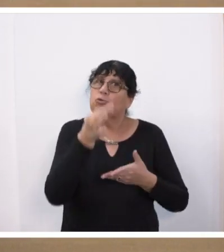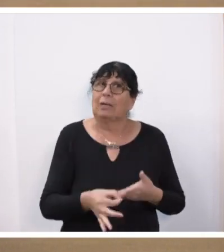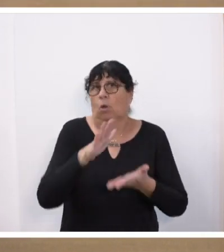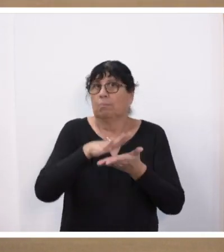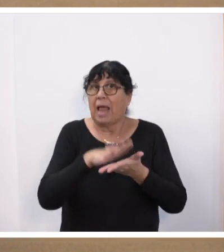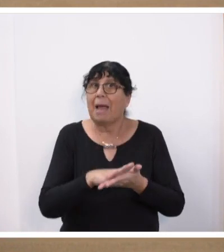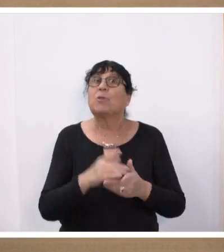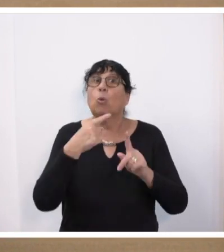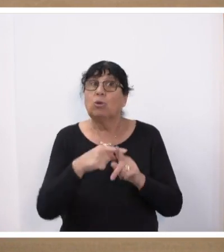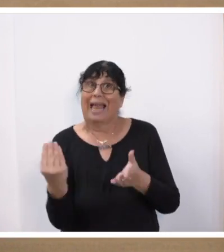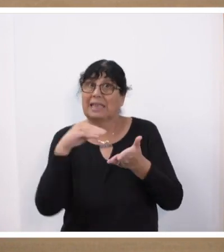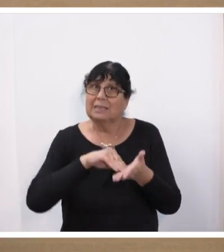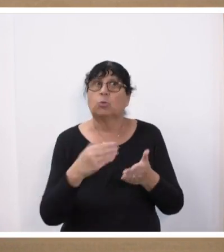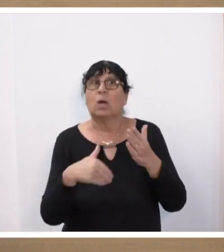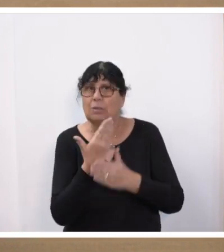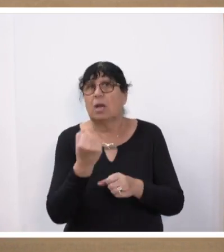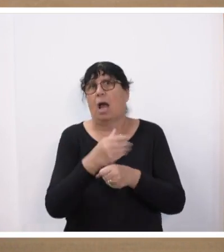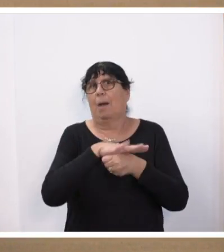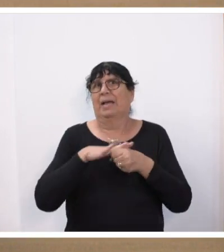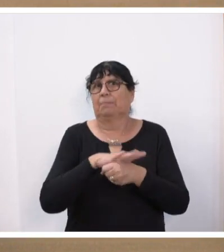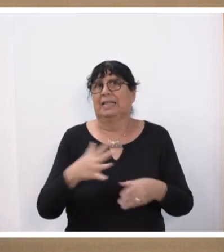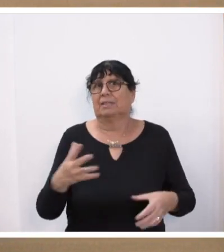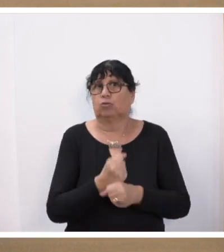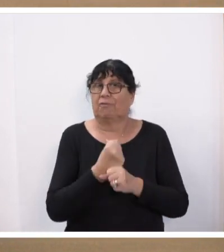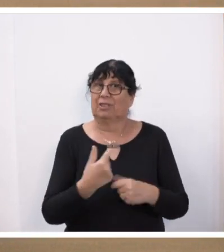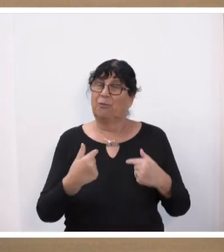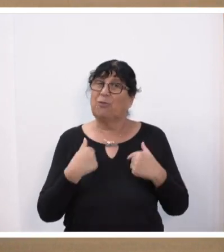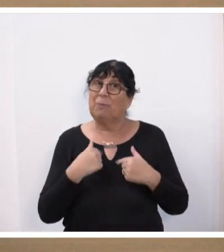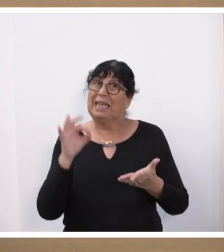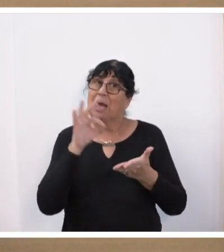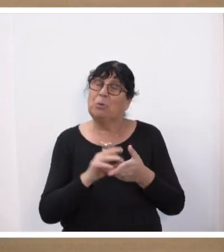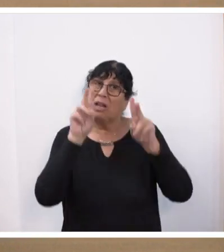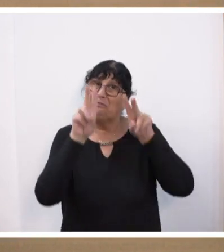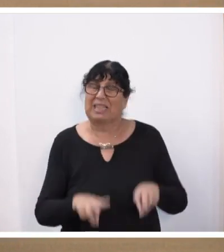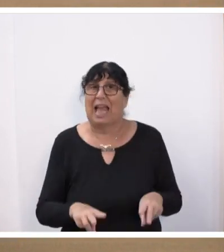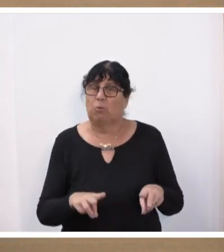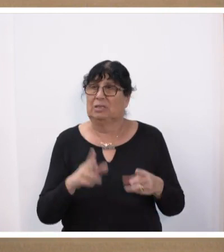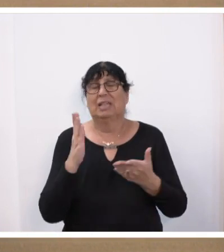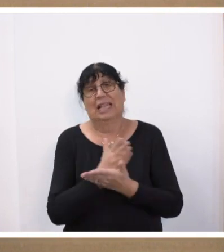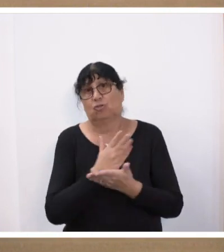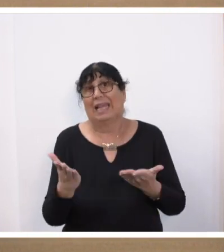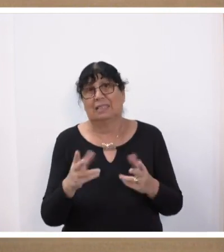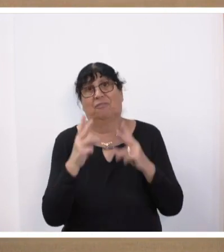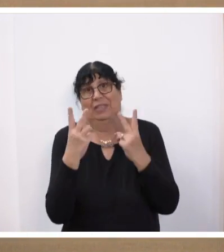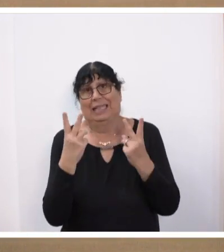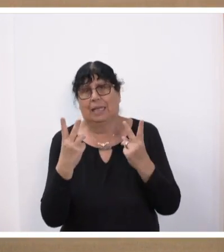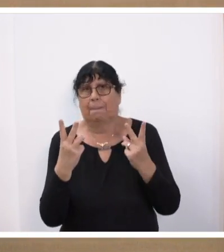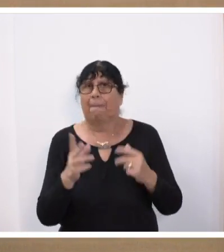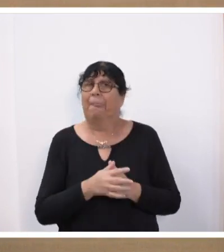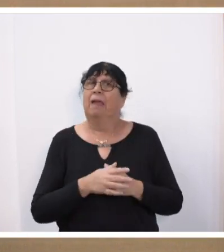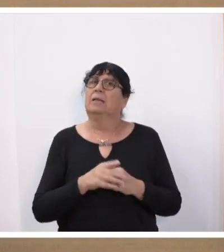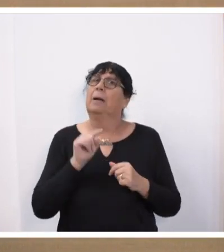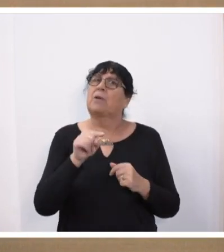darüber hinaus neue Arbeitsplätze schaffen. Und für mich ist der Punkt Vertrauen sehr entscheidend. Das ist gar keine Frage der